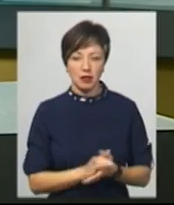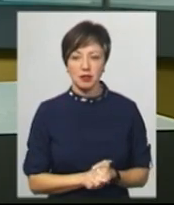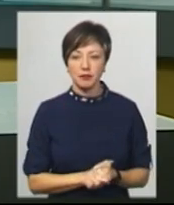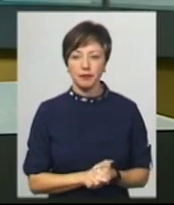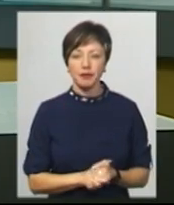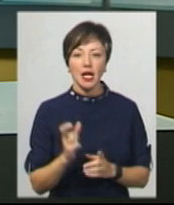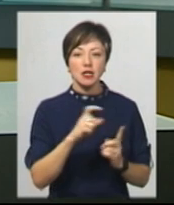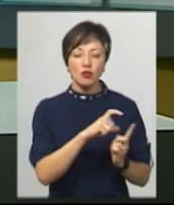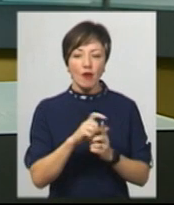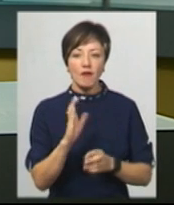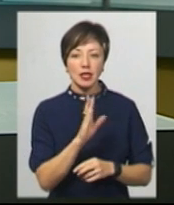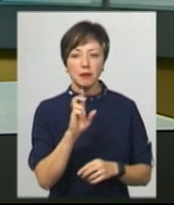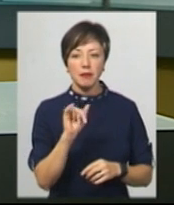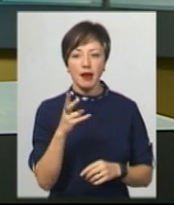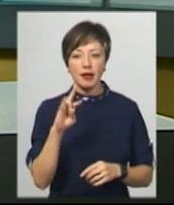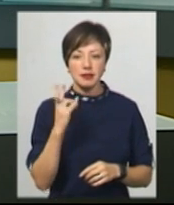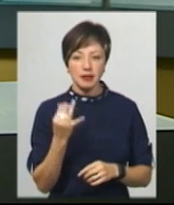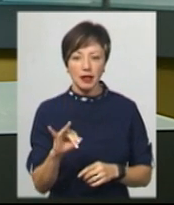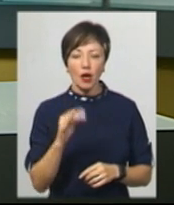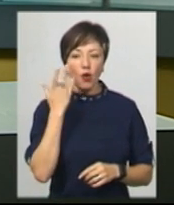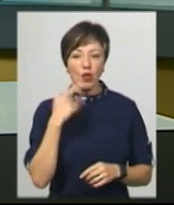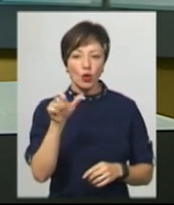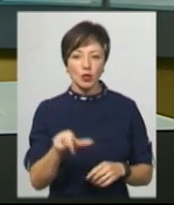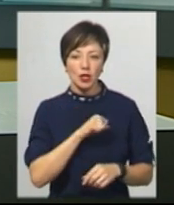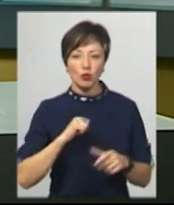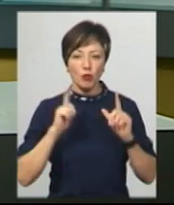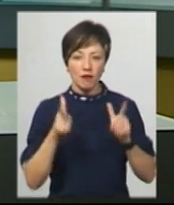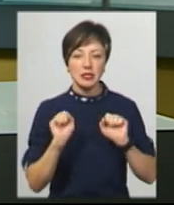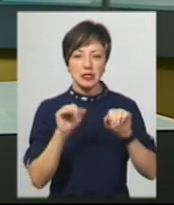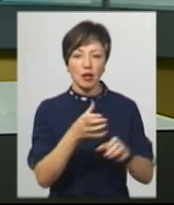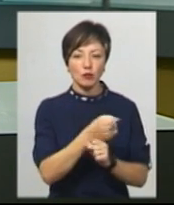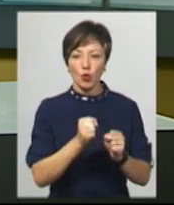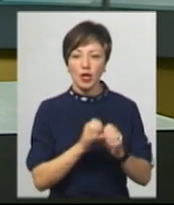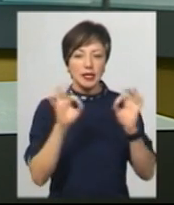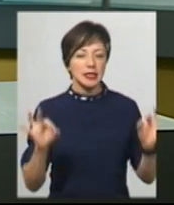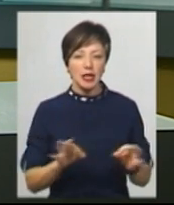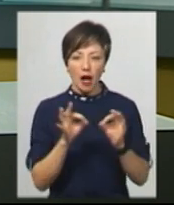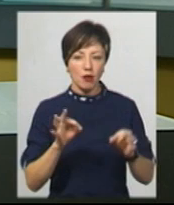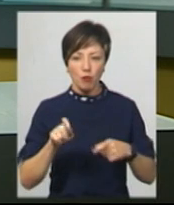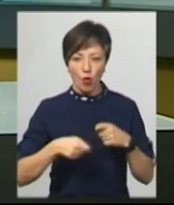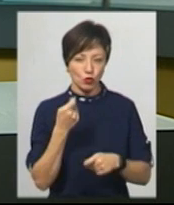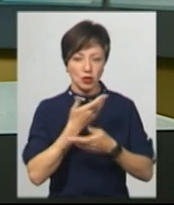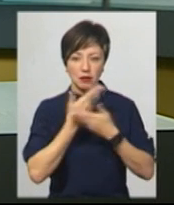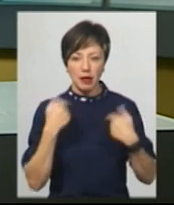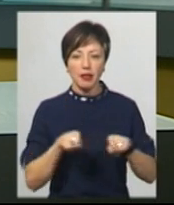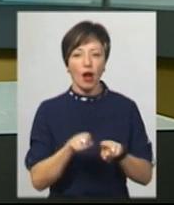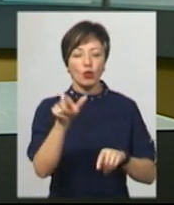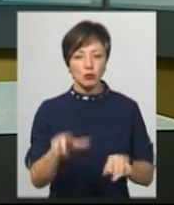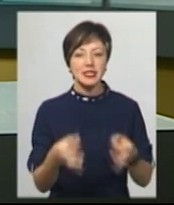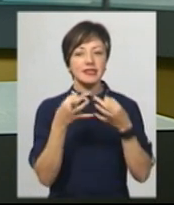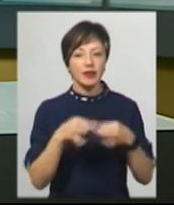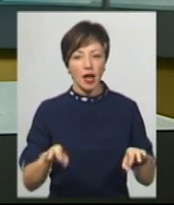За словами Валентина Білянського, коли людина добровільно здала зброю і не вчинила з неї будь-яких протиправних дій, така особа